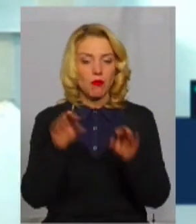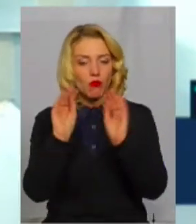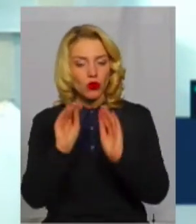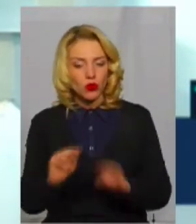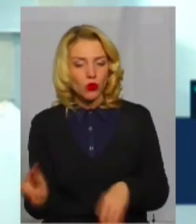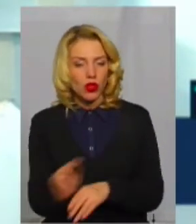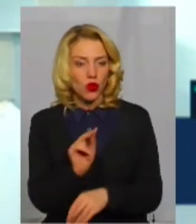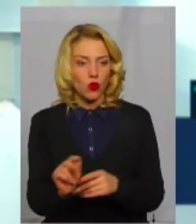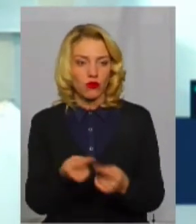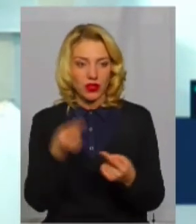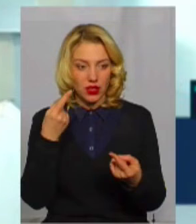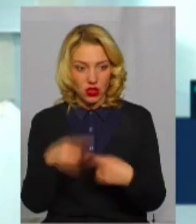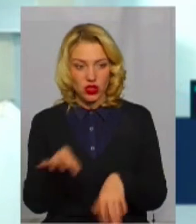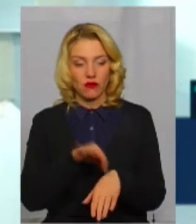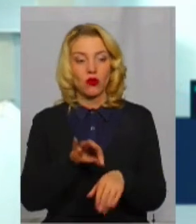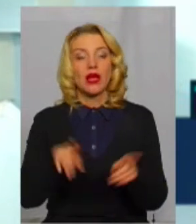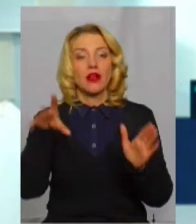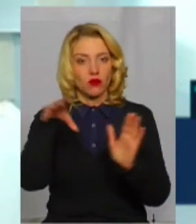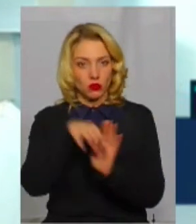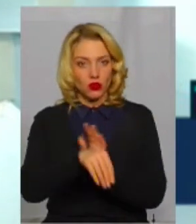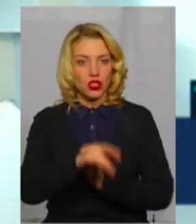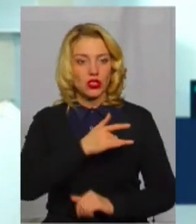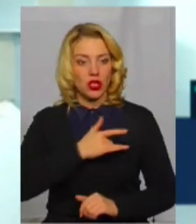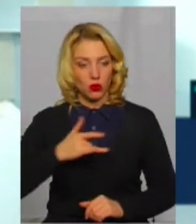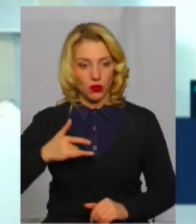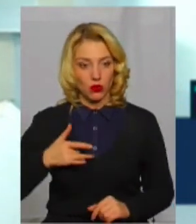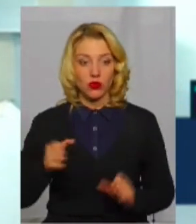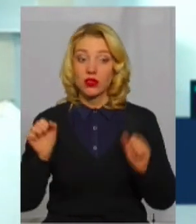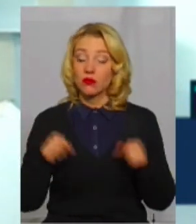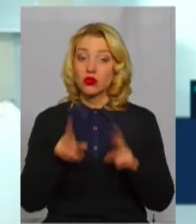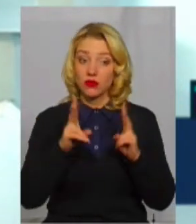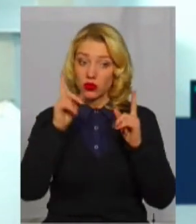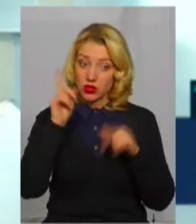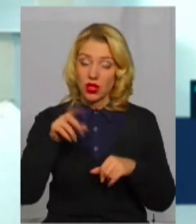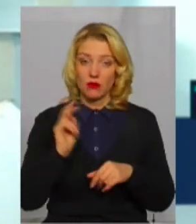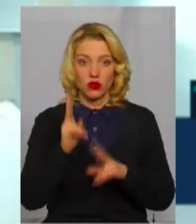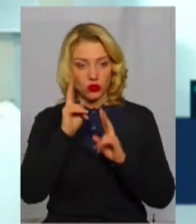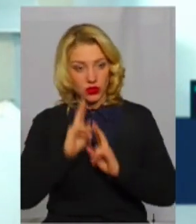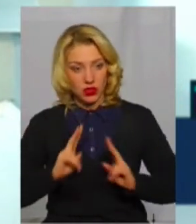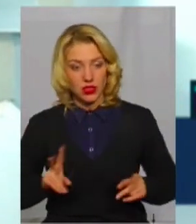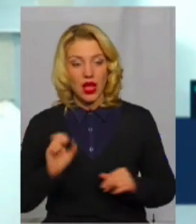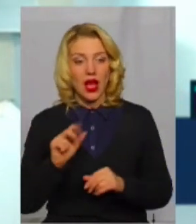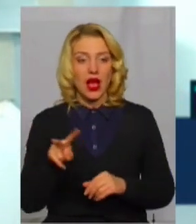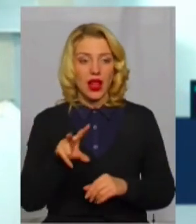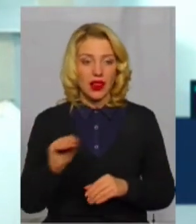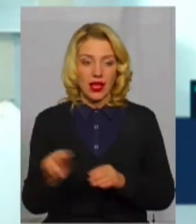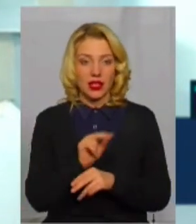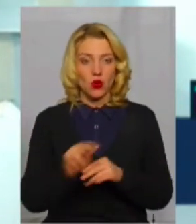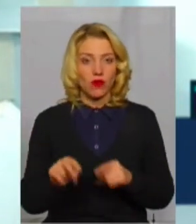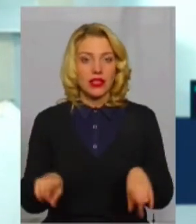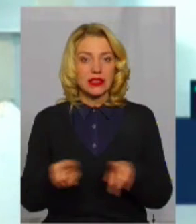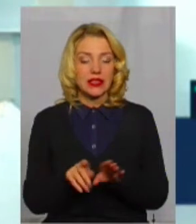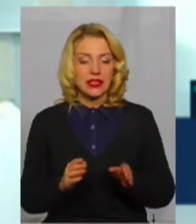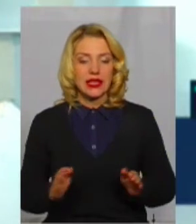лікування хвороб, в тому числі і туберкульозу, і можливо хтось знає, можливо хтось не знає, але лікування таких